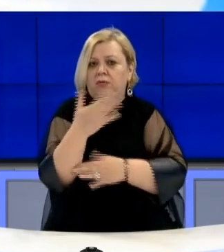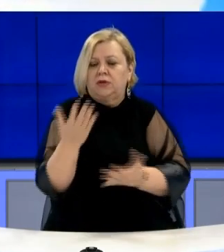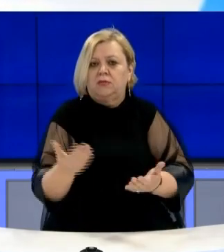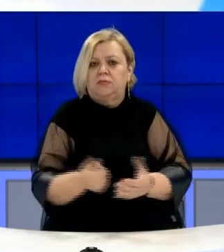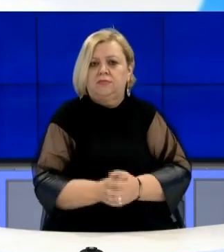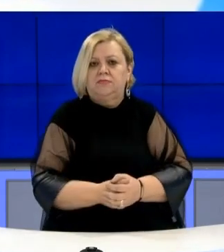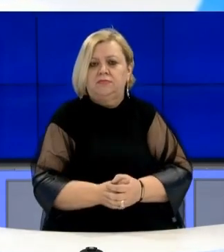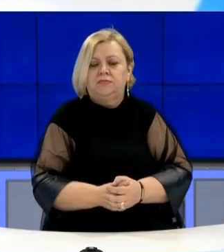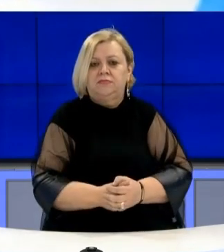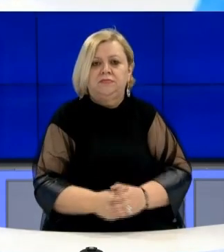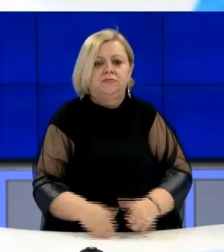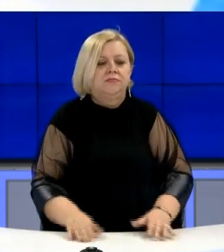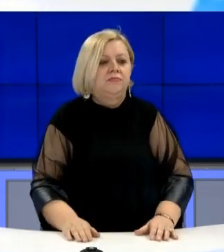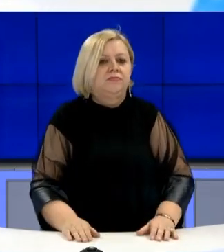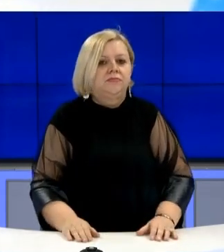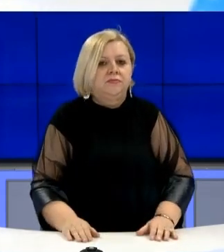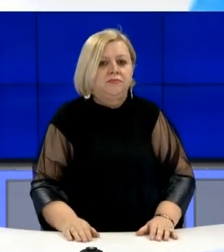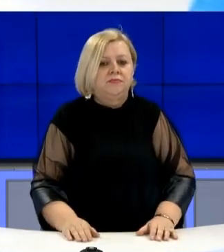qenë majdën të umidërë.